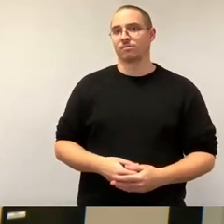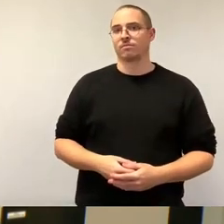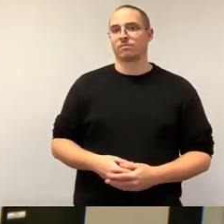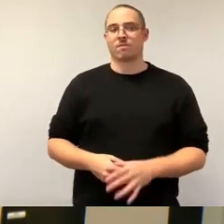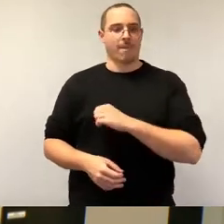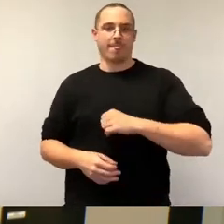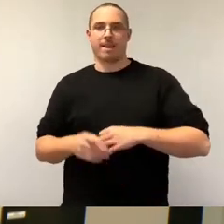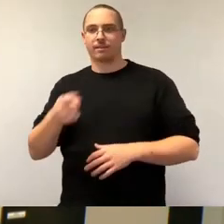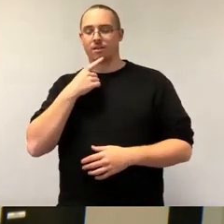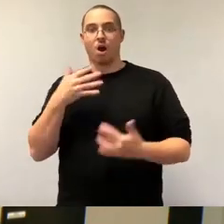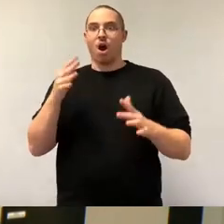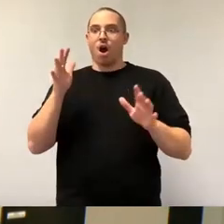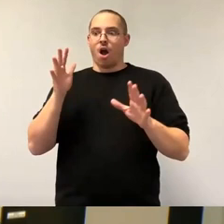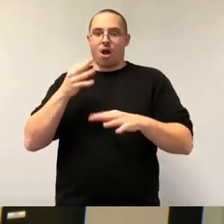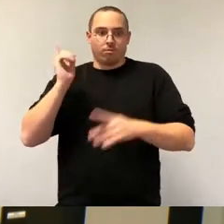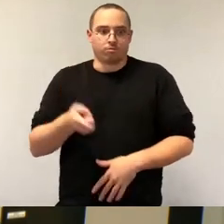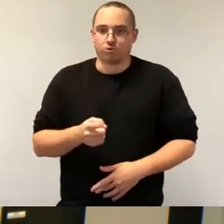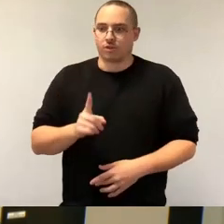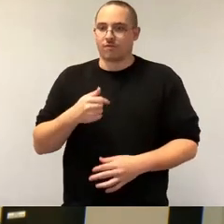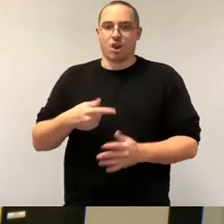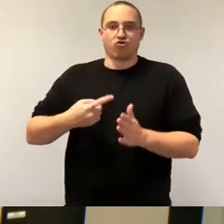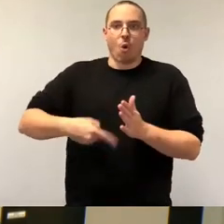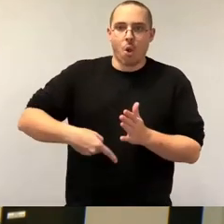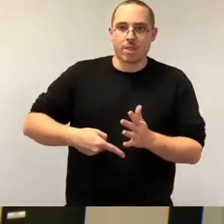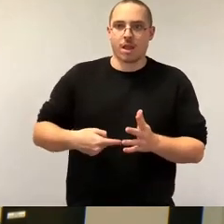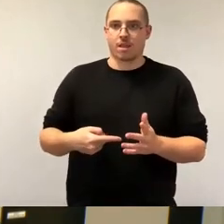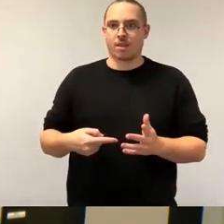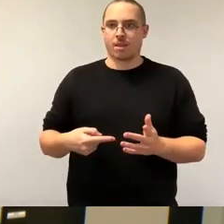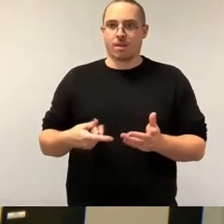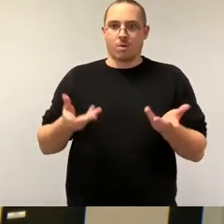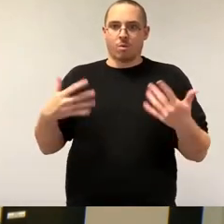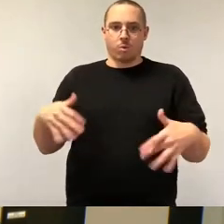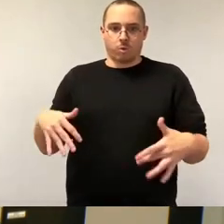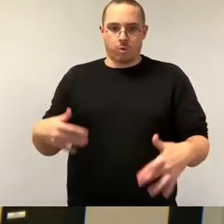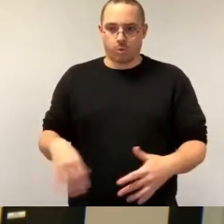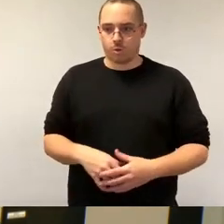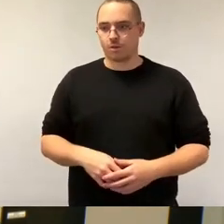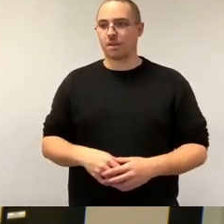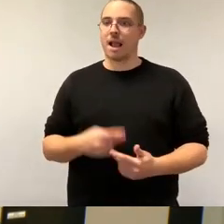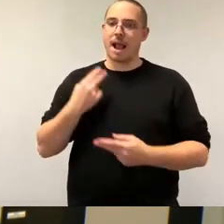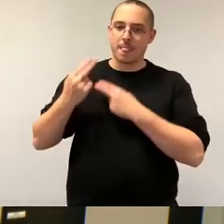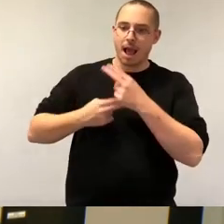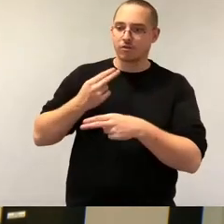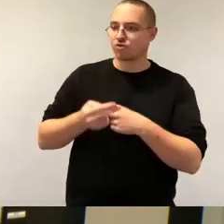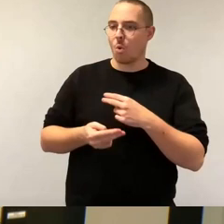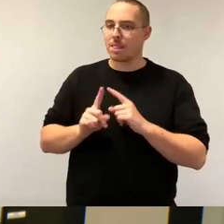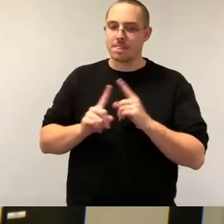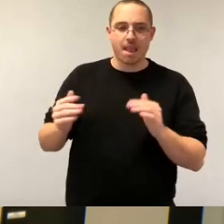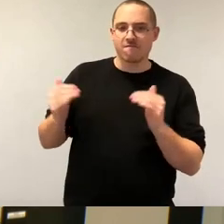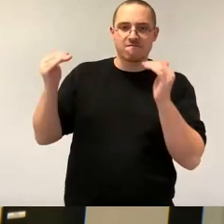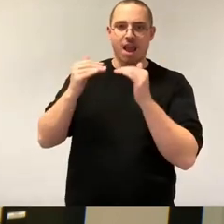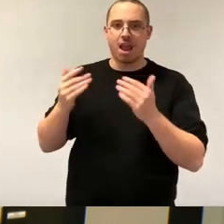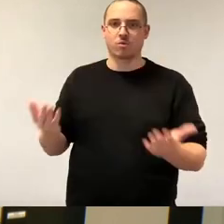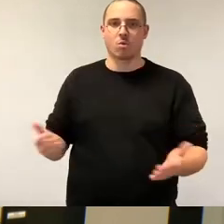wir wieder Schulden aufmachen. Das ist natürlich eine Generationenungerechtigkeit, die, komisch bei Klima ist, man will